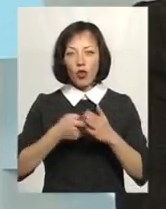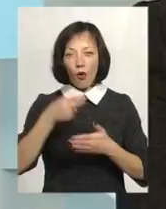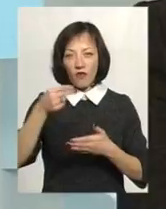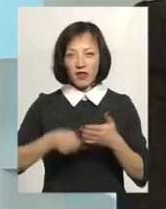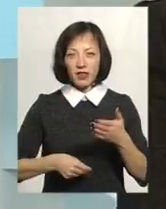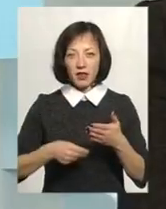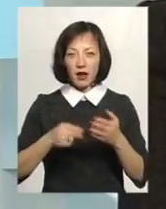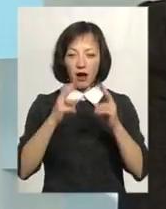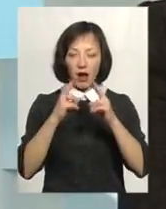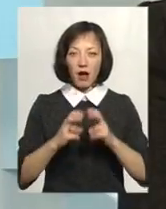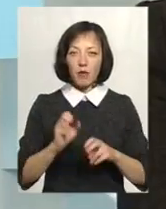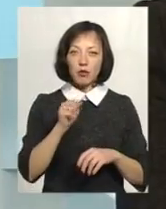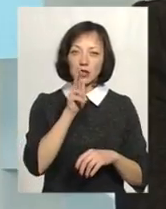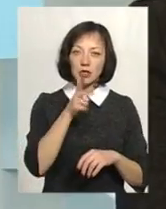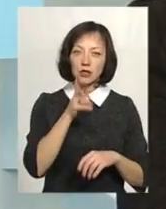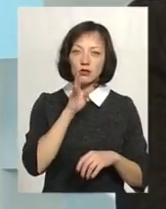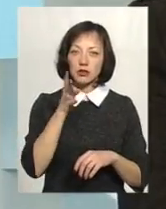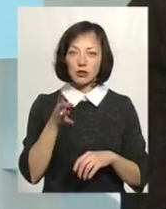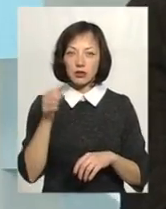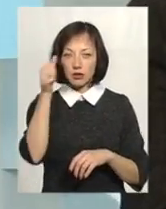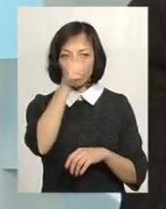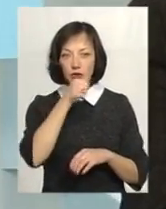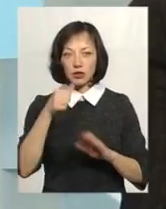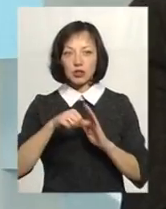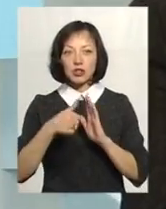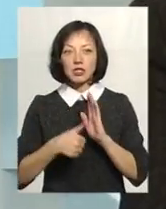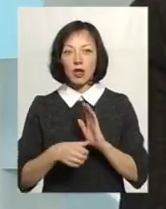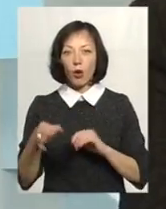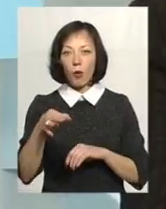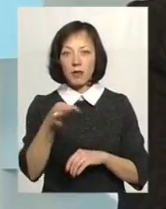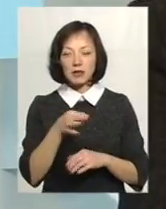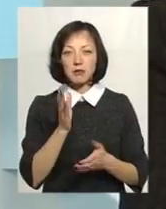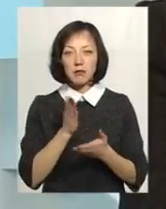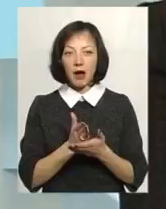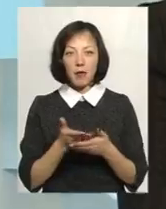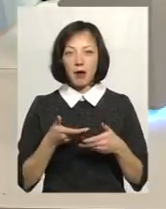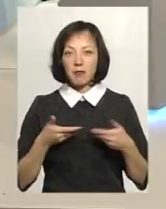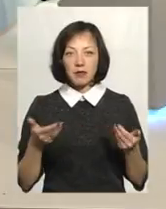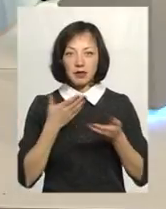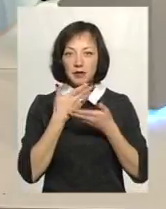Можливо, це буде 3-4 роки. Вже 16 областей мають цей, а ми не мають.